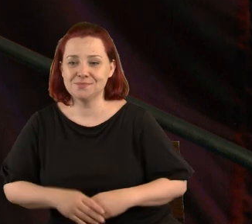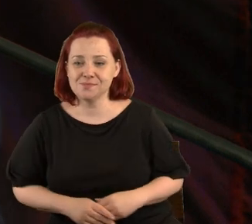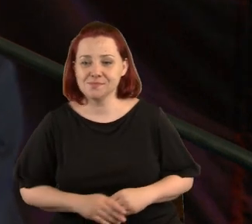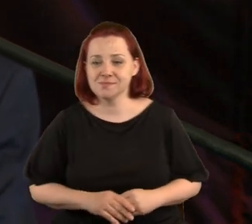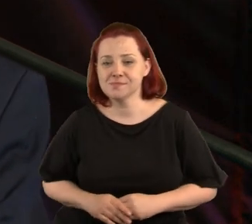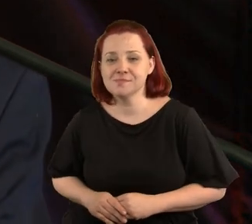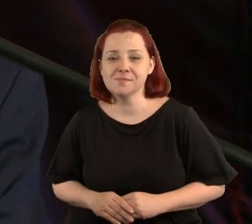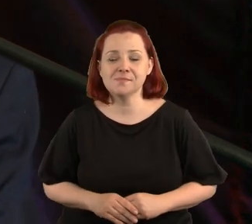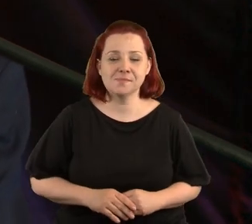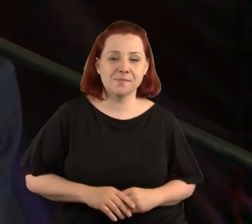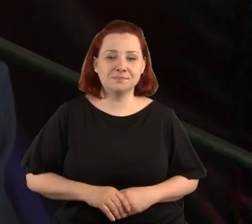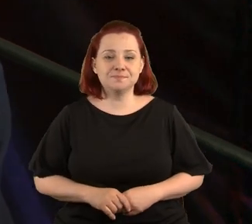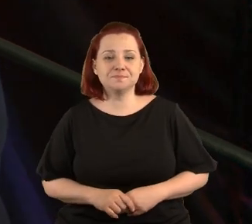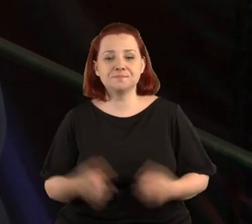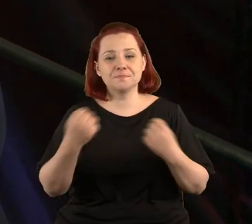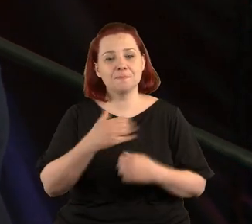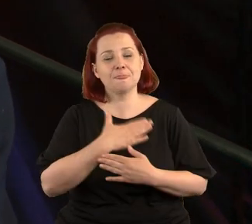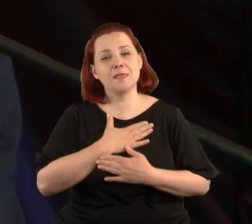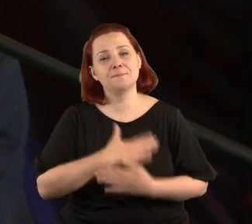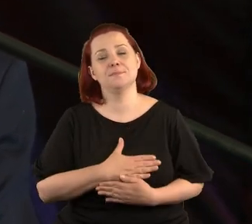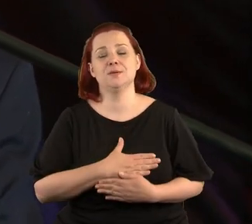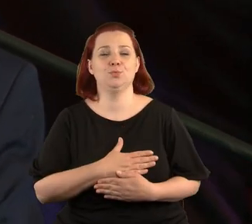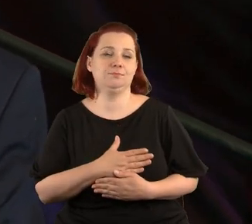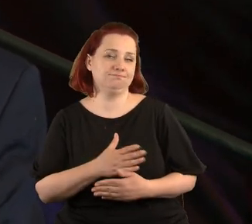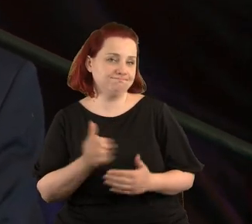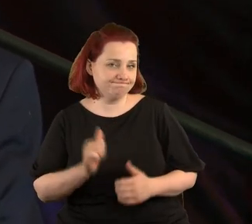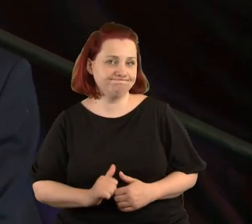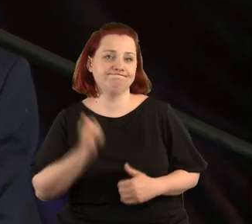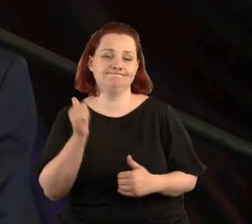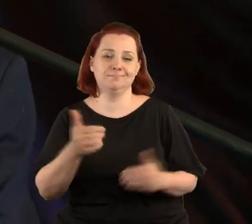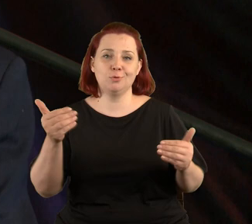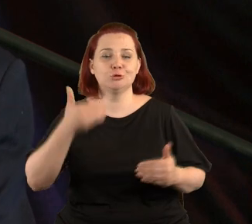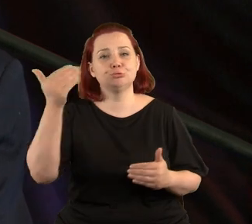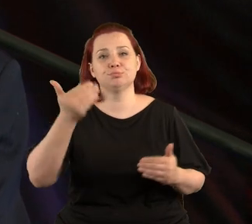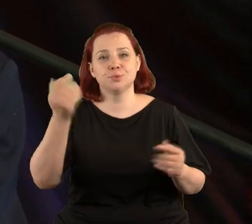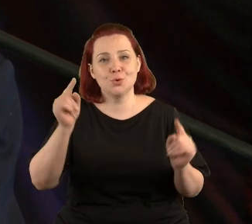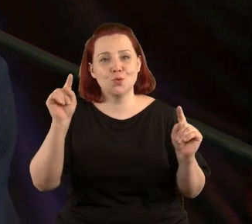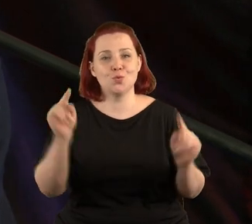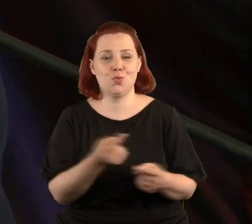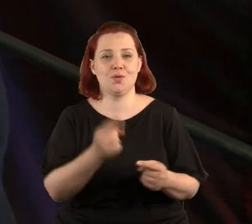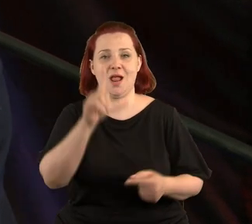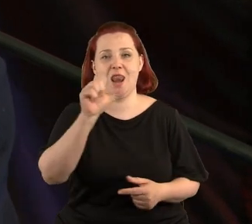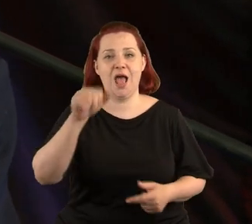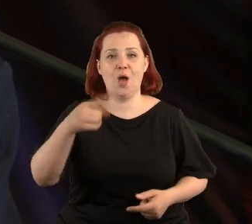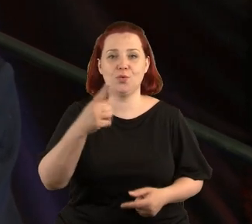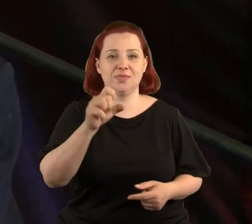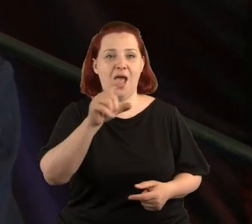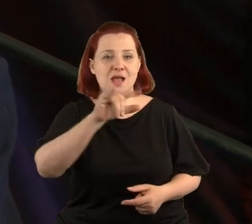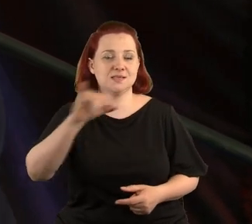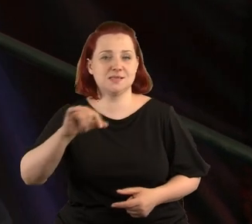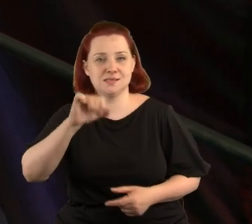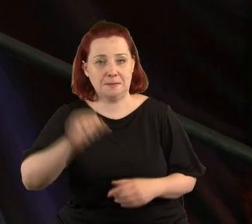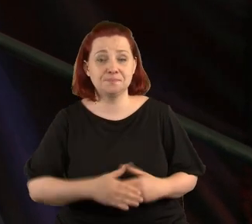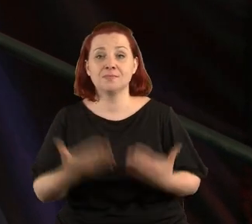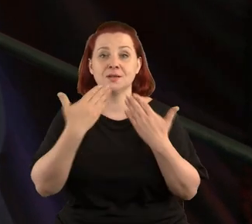Proszę Państwa, jest mi bardzo miło, zaszczytem, że mogę wygłosić krótką laudację. Oczywiście